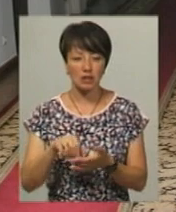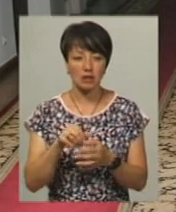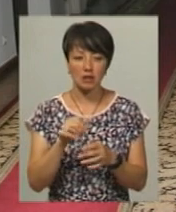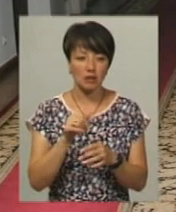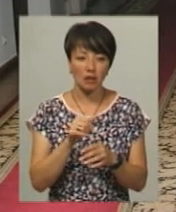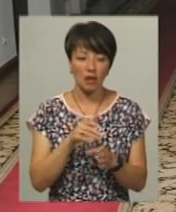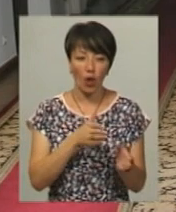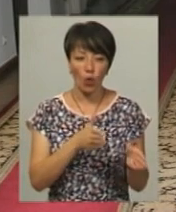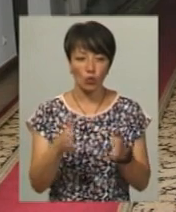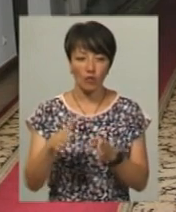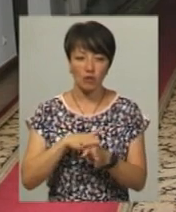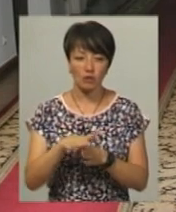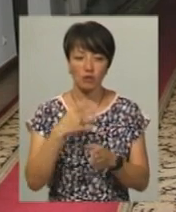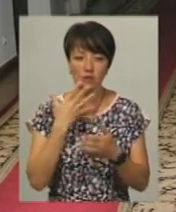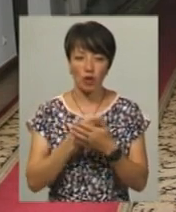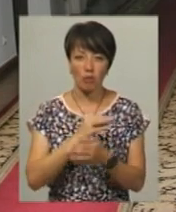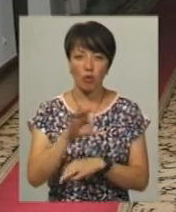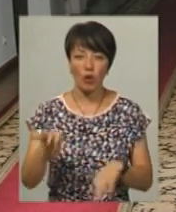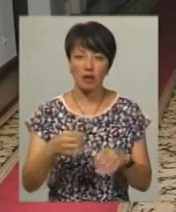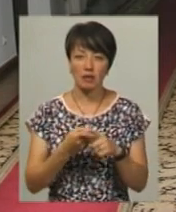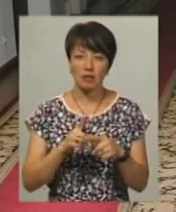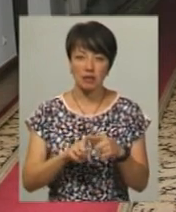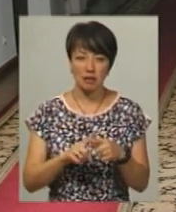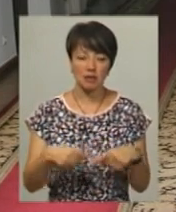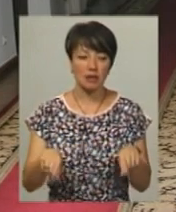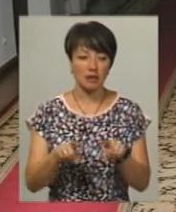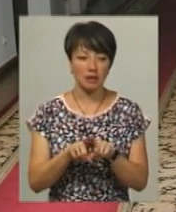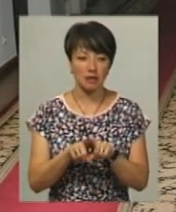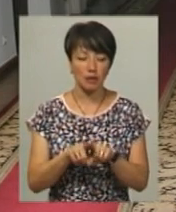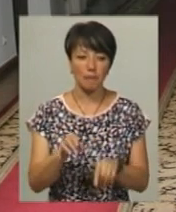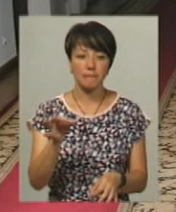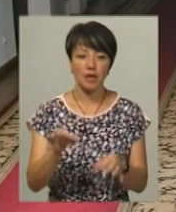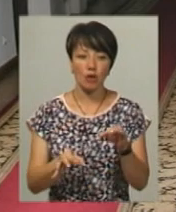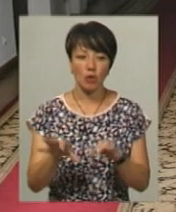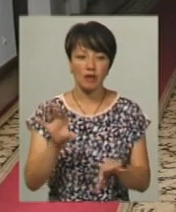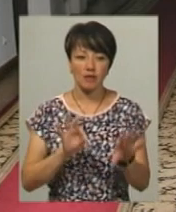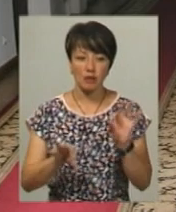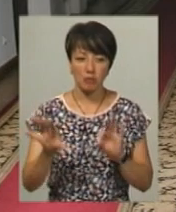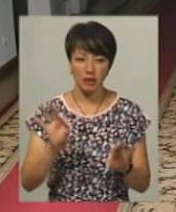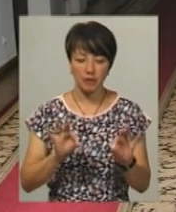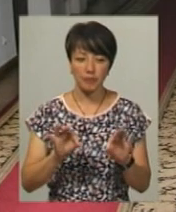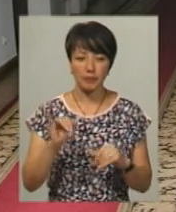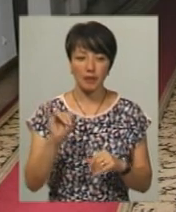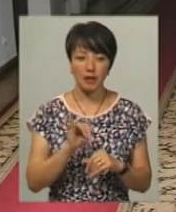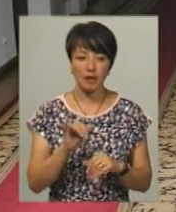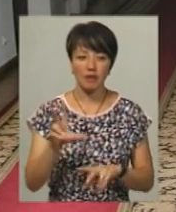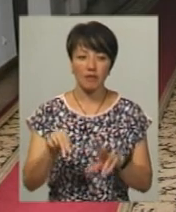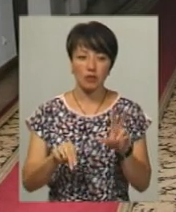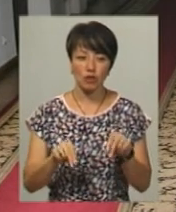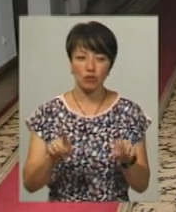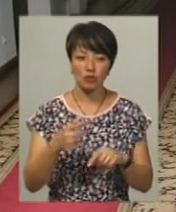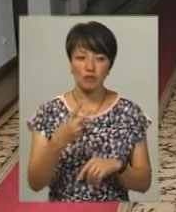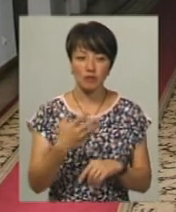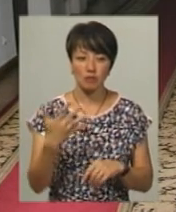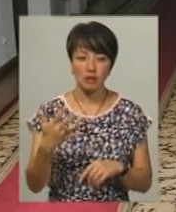зовсім готові реалізовувати свої проєкти. Це відбувався ось такий природній відбір. Ну і вважаю, що